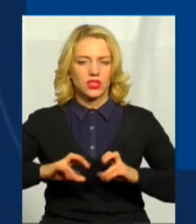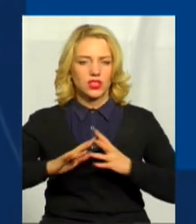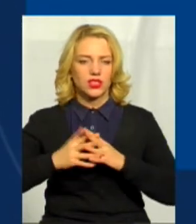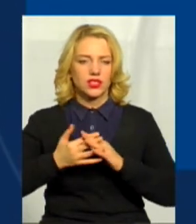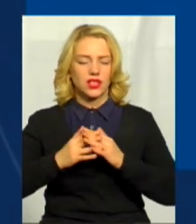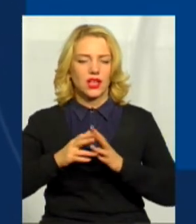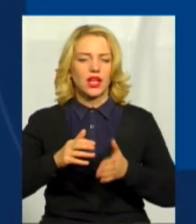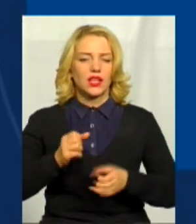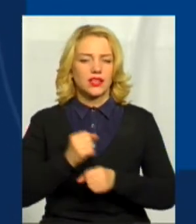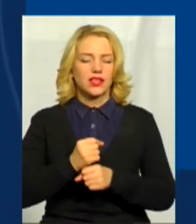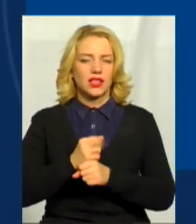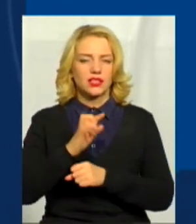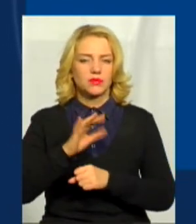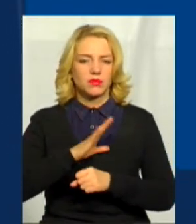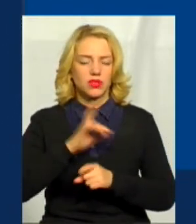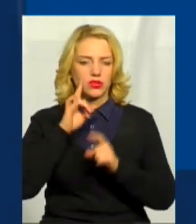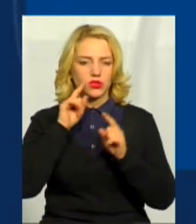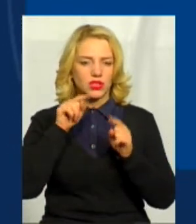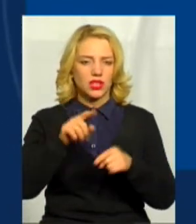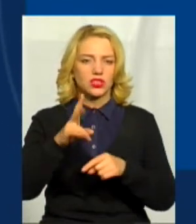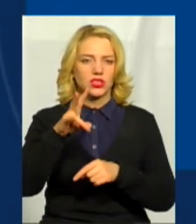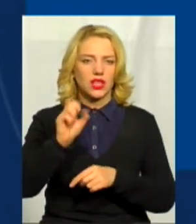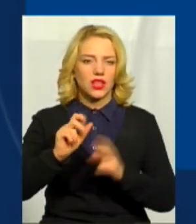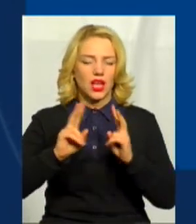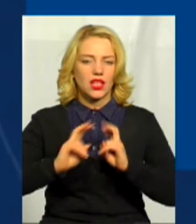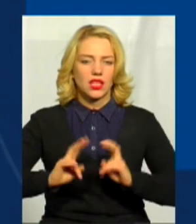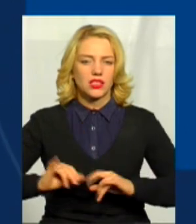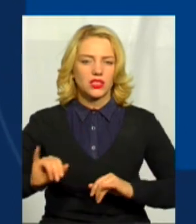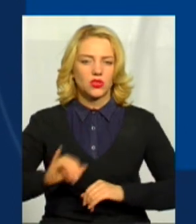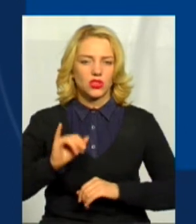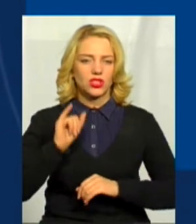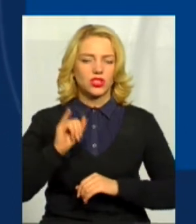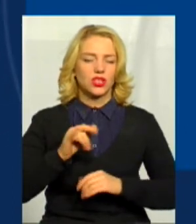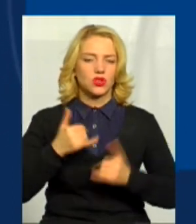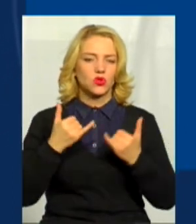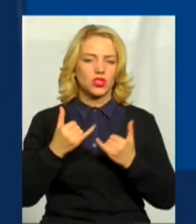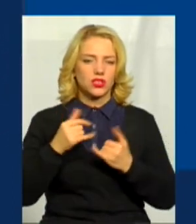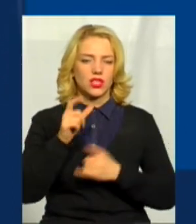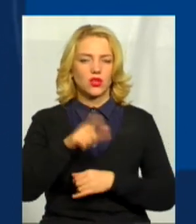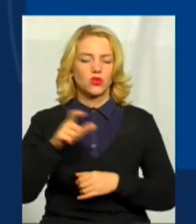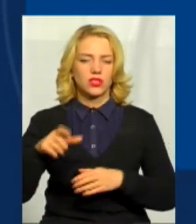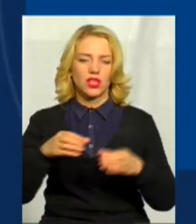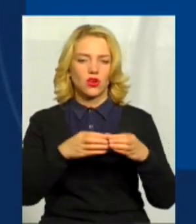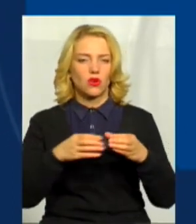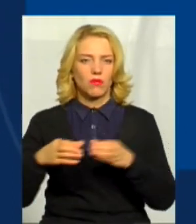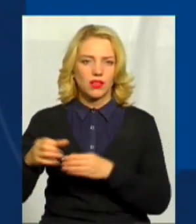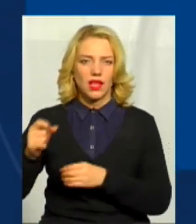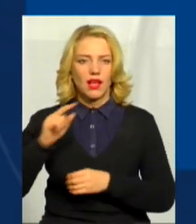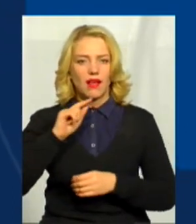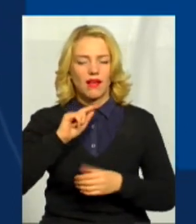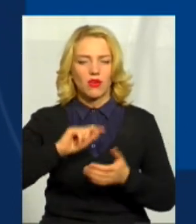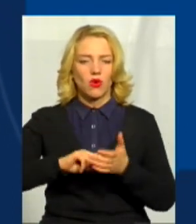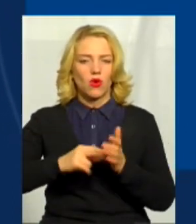діяльність якого була б зосереджена на аналізі історичних та сучасних сільських громад, економі, культур